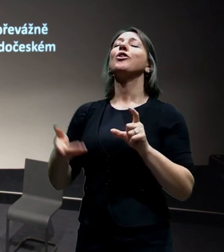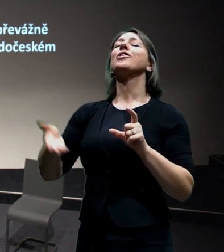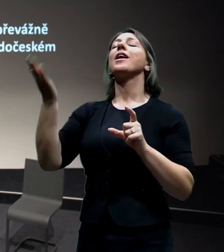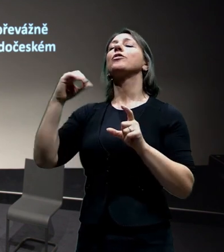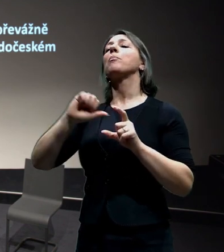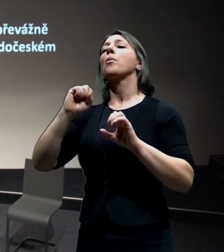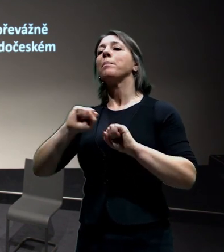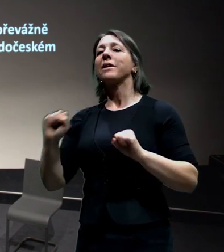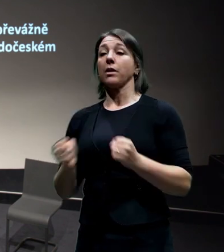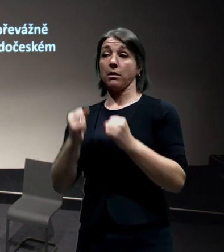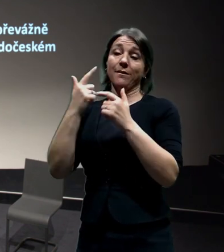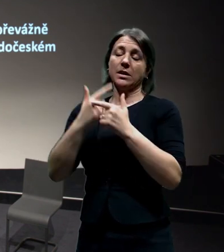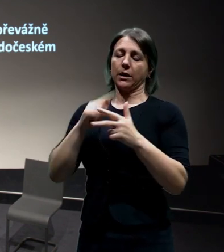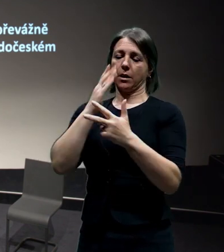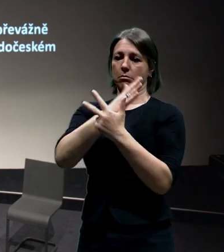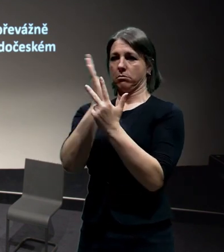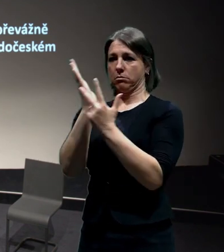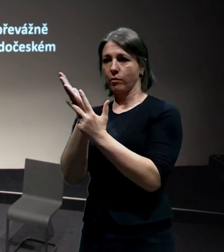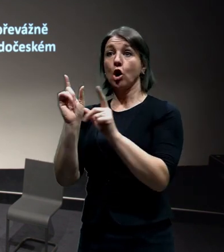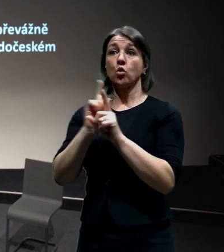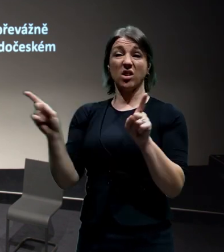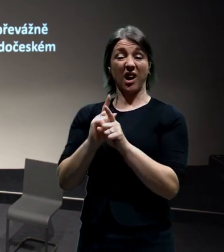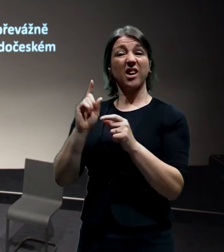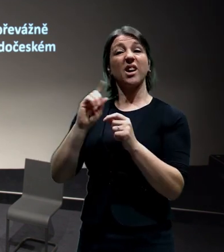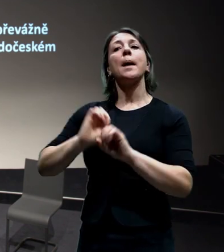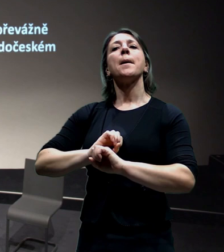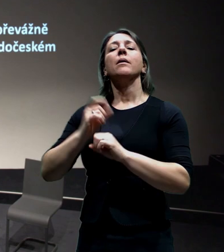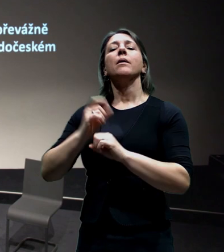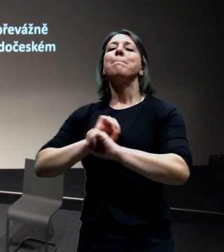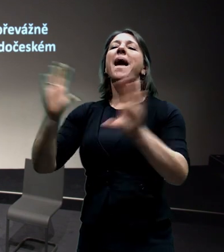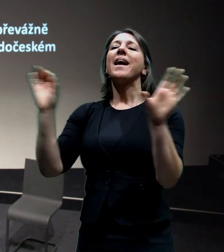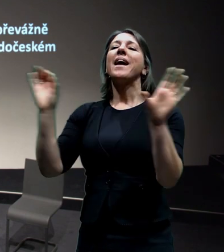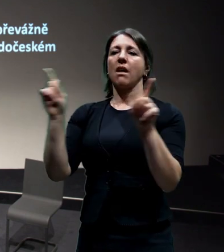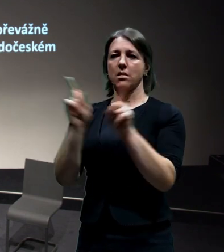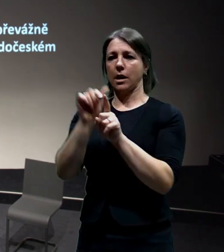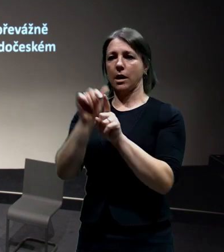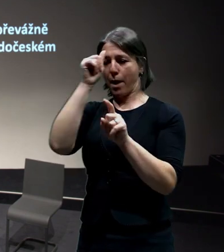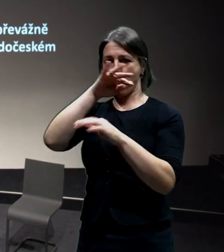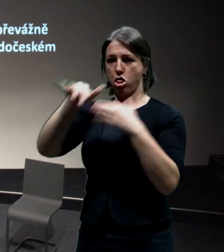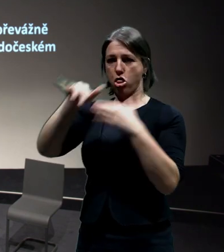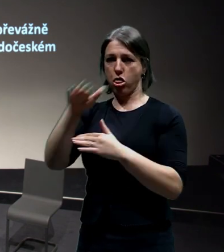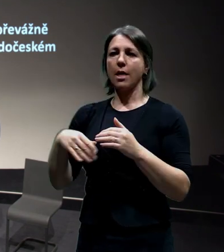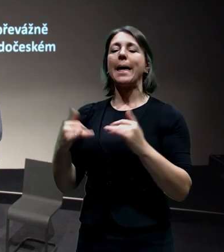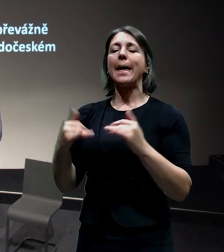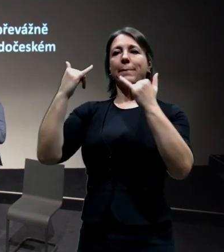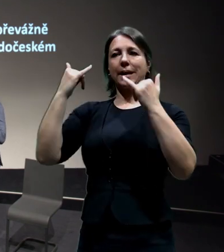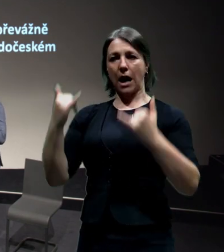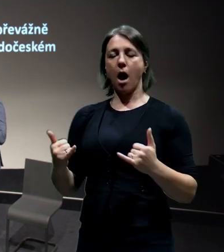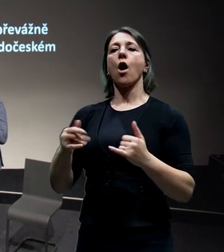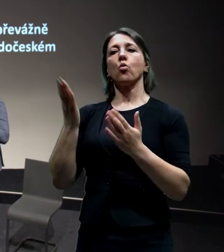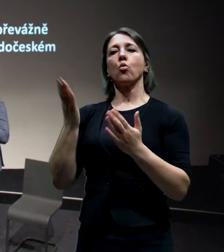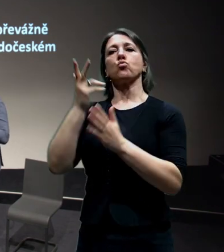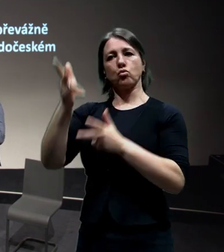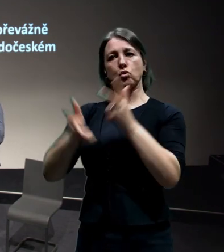osvětlit, o které okruhy se jedná, protože často i v médiích jsou vlastně spleteny ty názvy. V Praze evidujeme tedy tři okruhy,